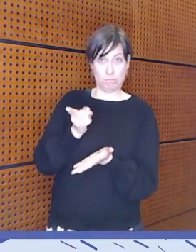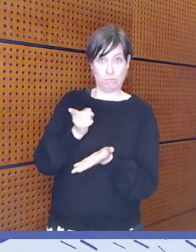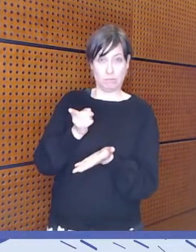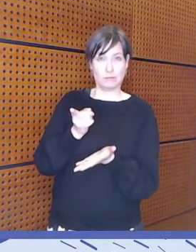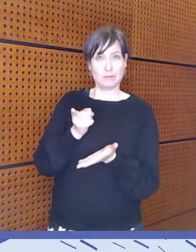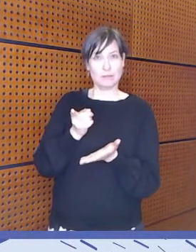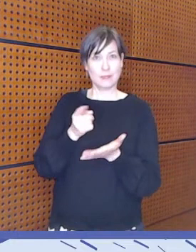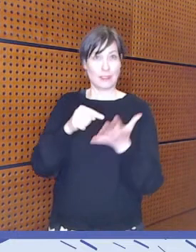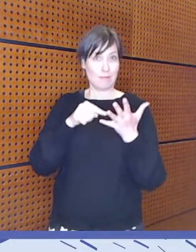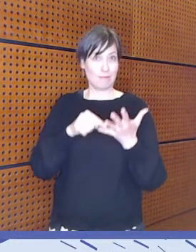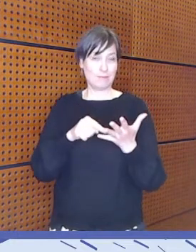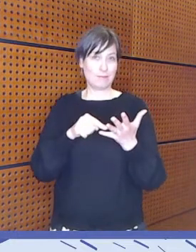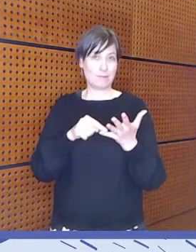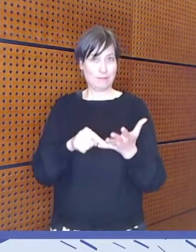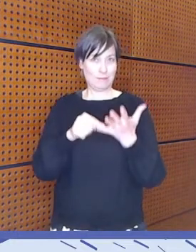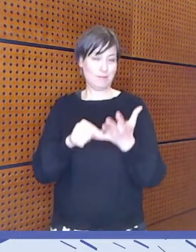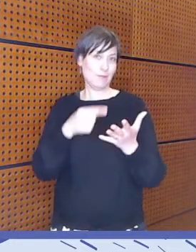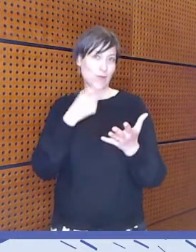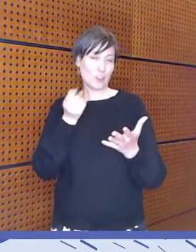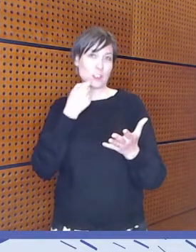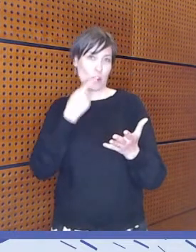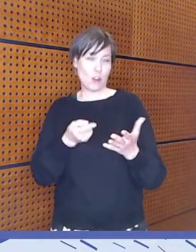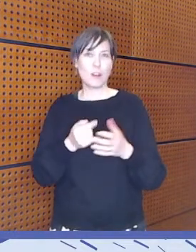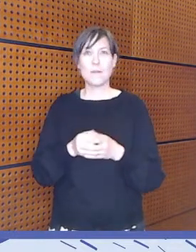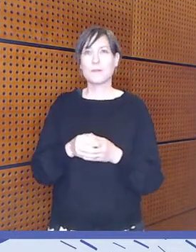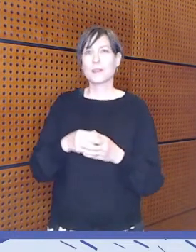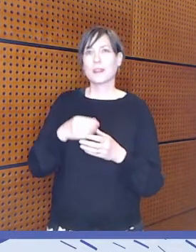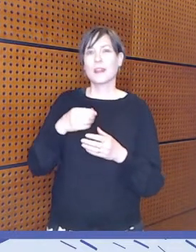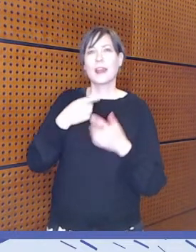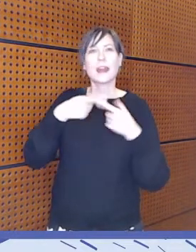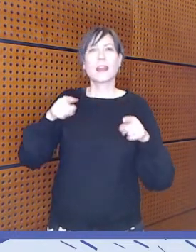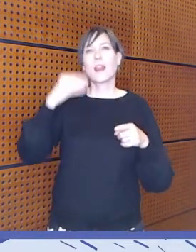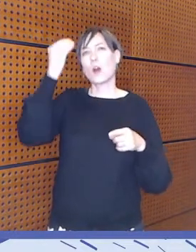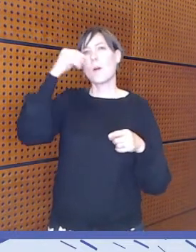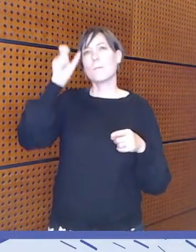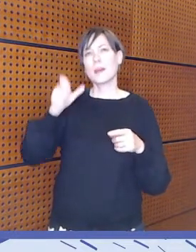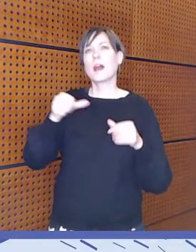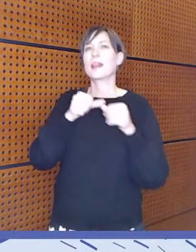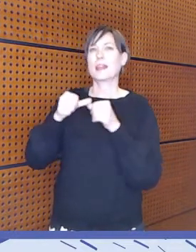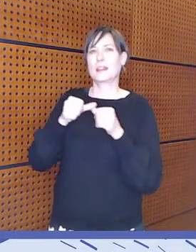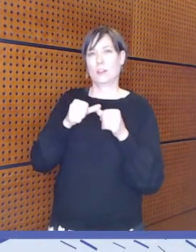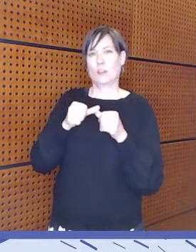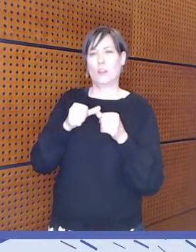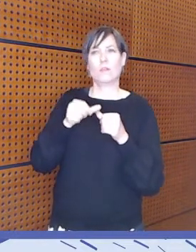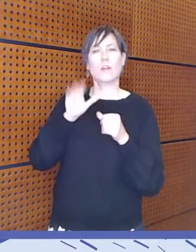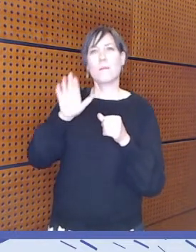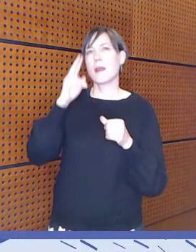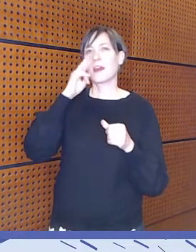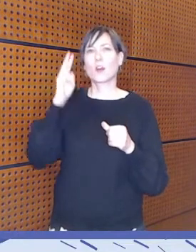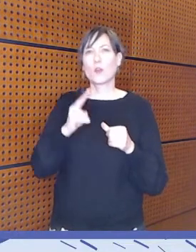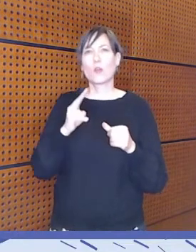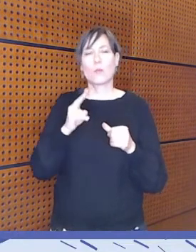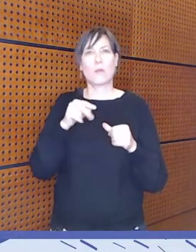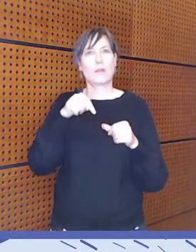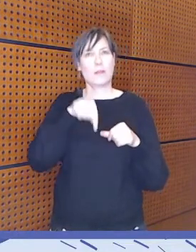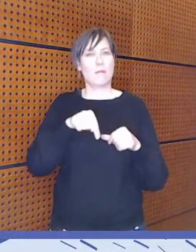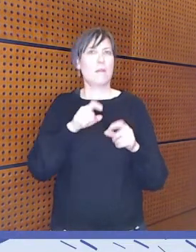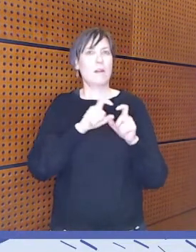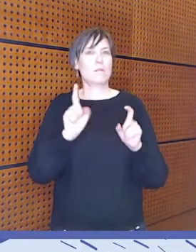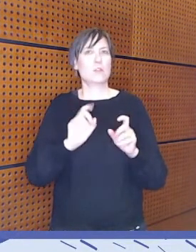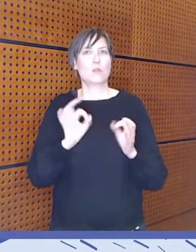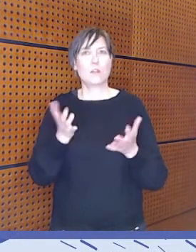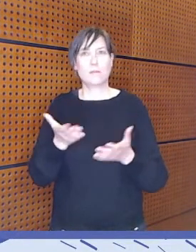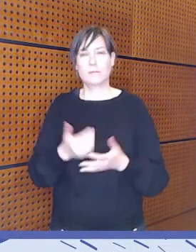lukumäärästä voidaan puhua. Miten erilaisten oppimien liitossa nähdään mediataidot ja inklusiivisuus? Tämä on tosi